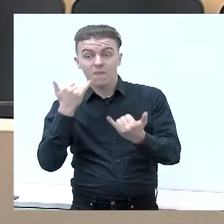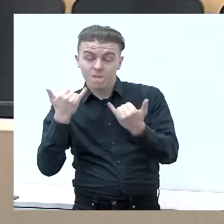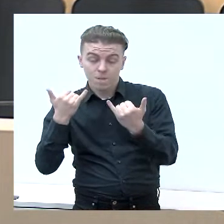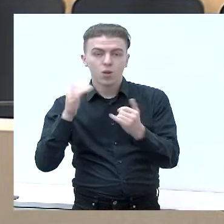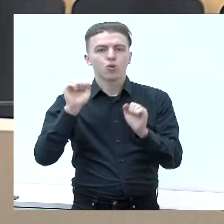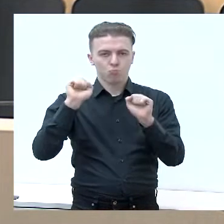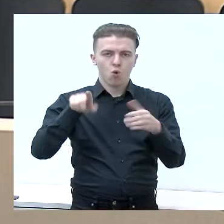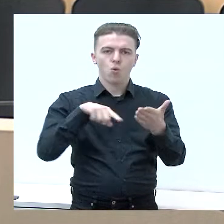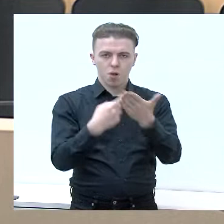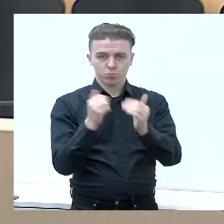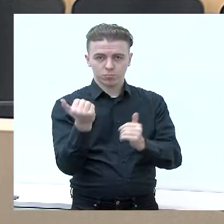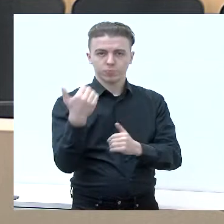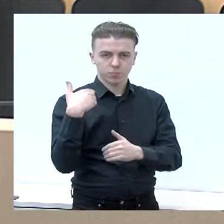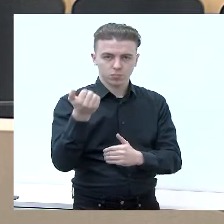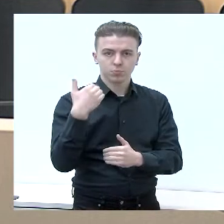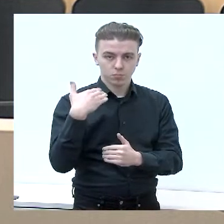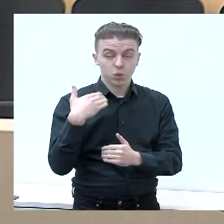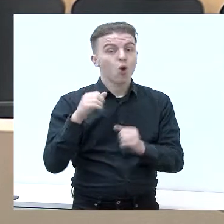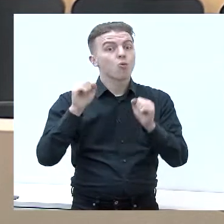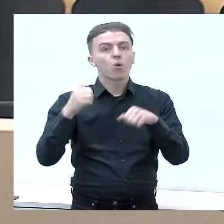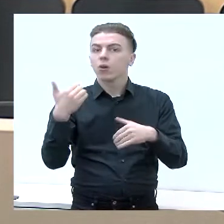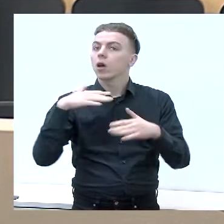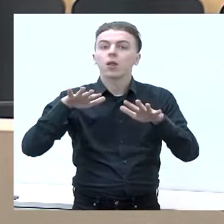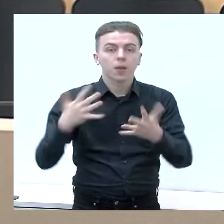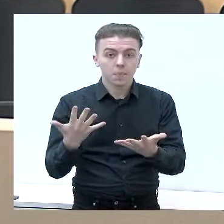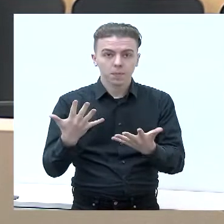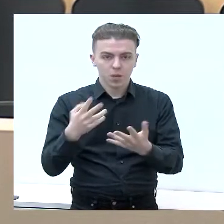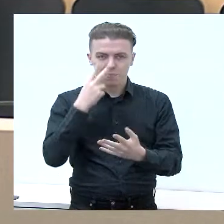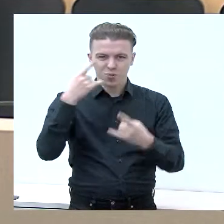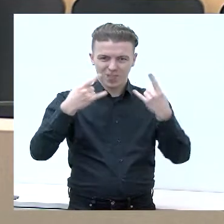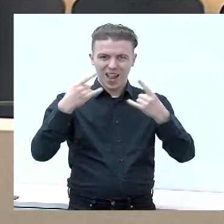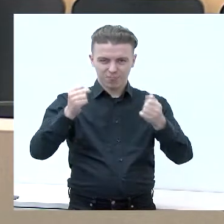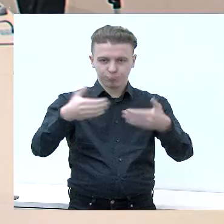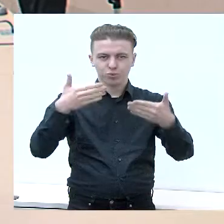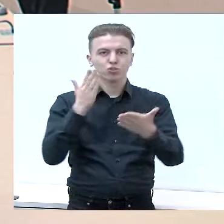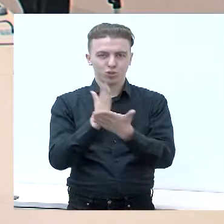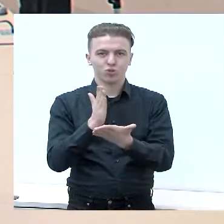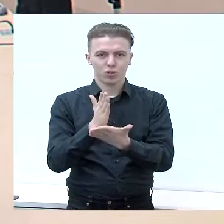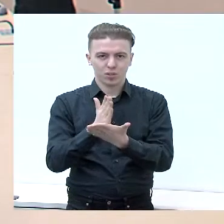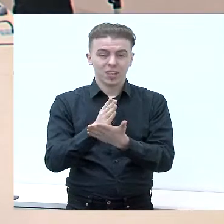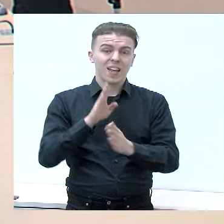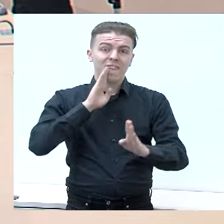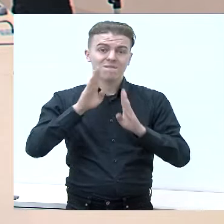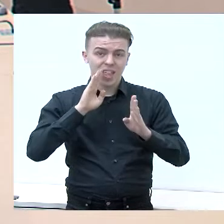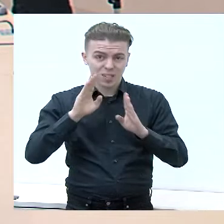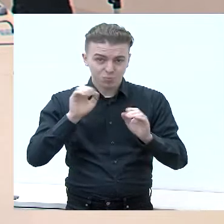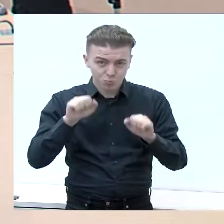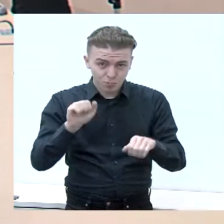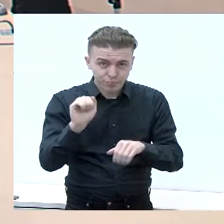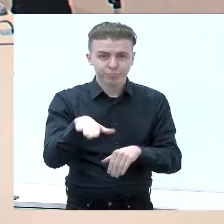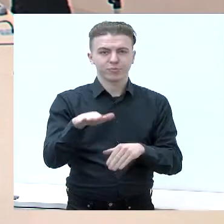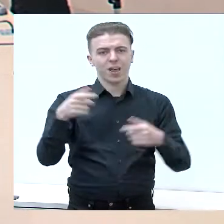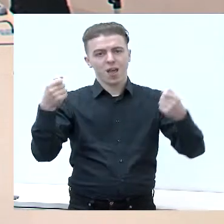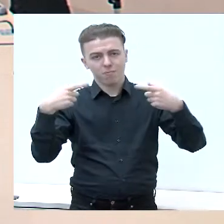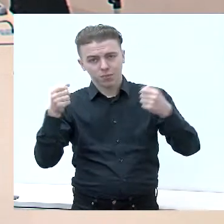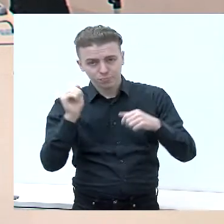ryšio priemonės, kuriamis tai galite padaryti, matote savo televizorių ekranuose. Tai yra Facebook paskira, elektroninis